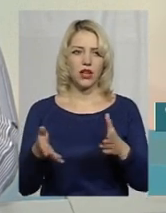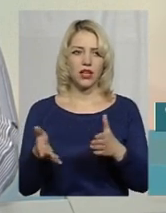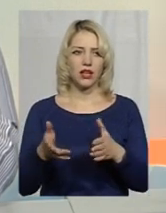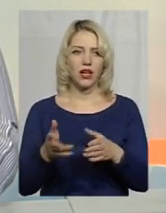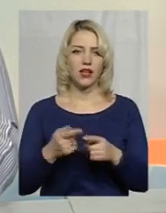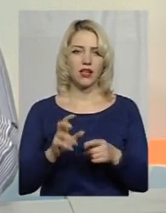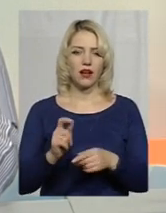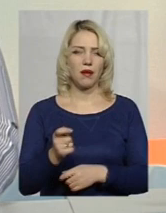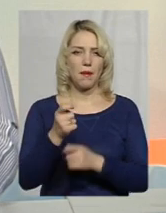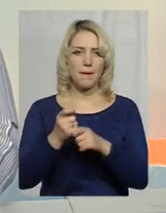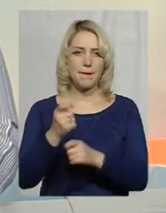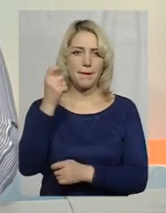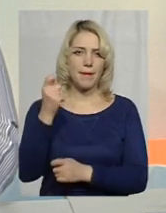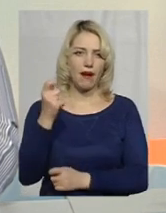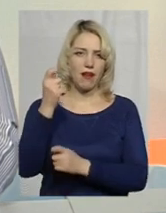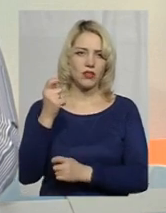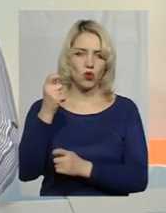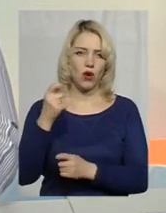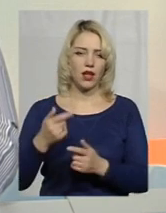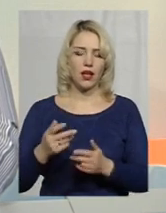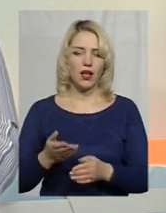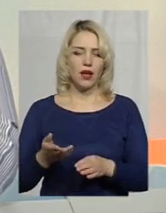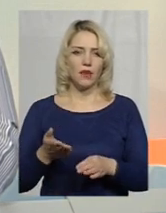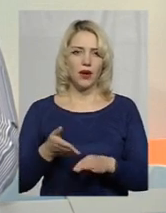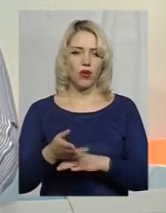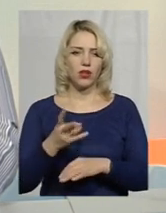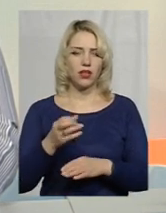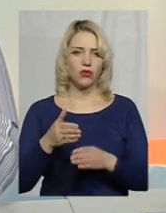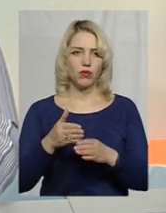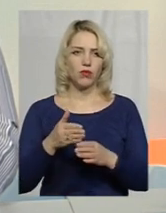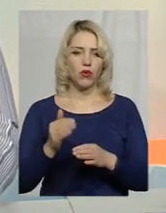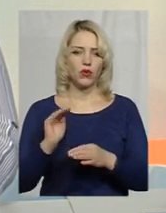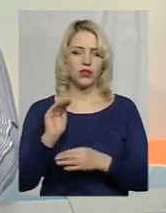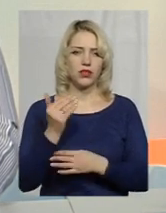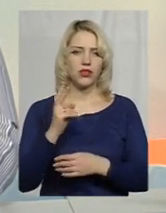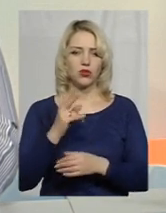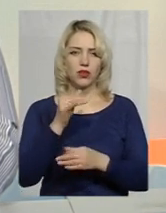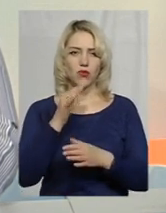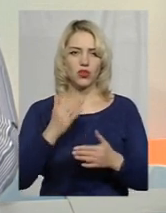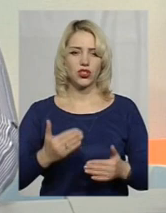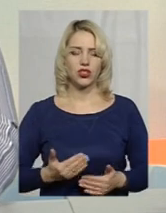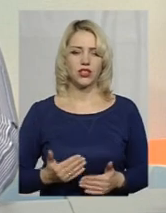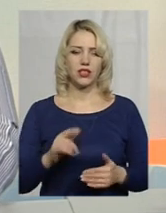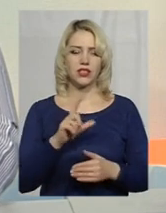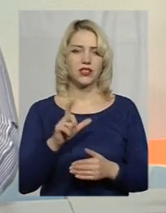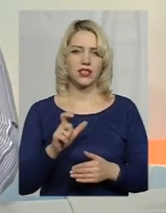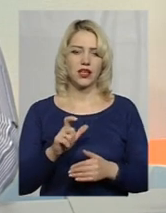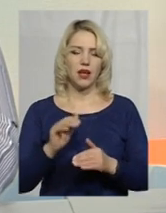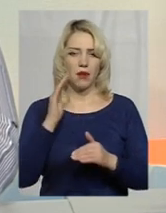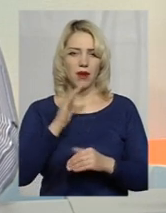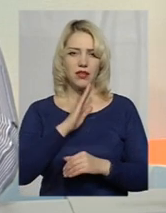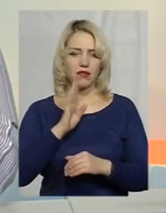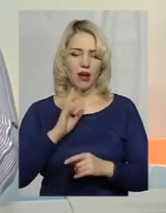пересулька приходить на допомогу дитині, яка не може жити з батьками. І в цей час спеціалісти протягують руку допомоги,